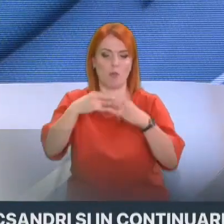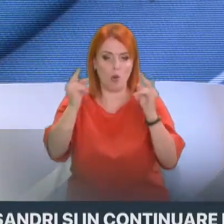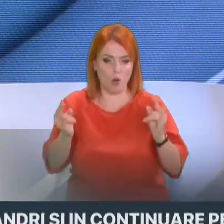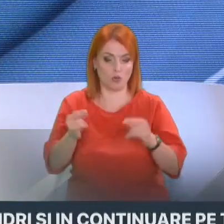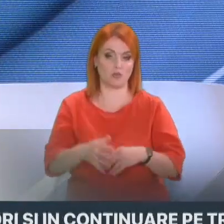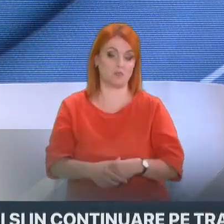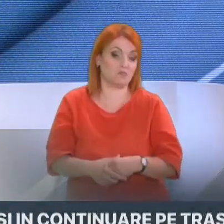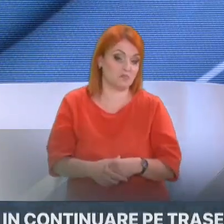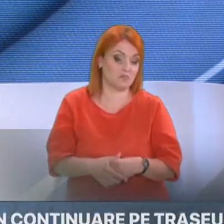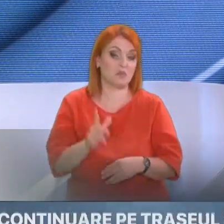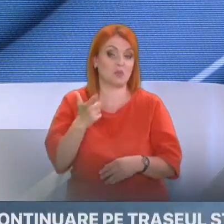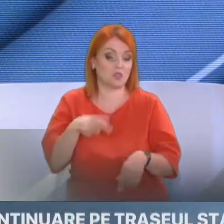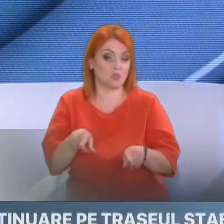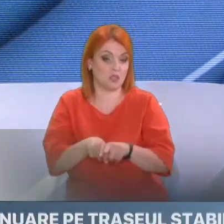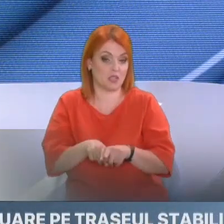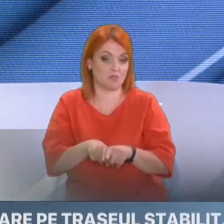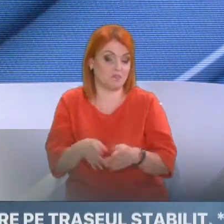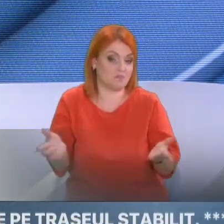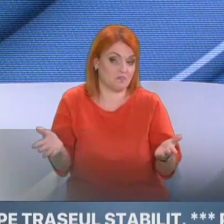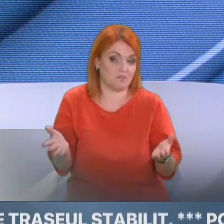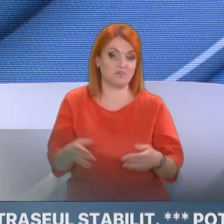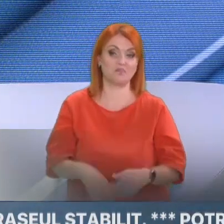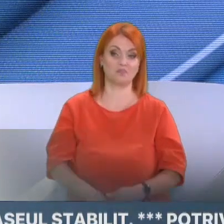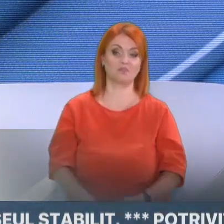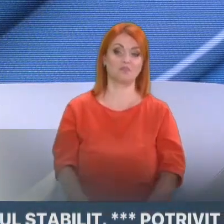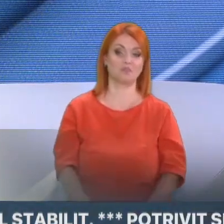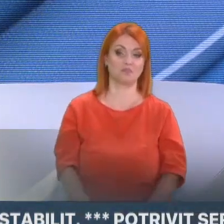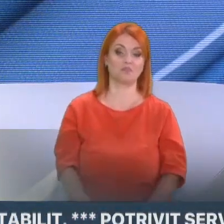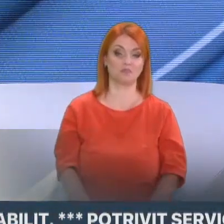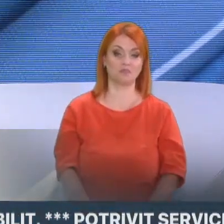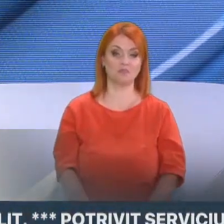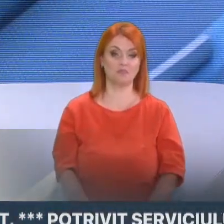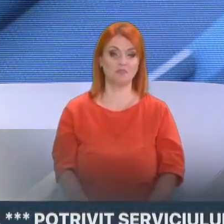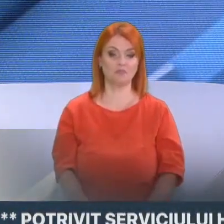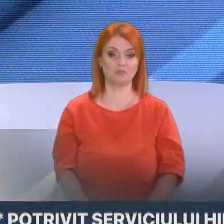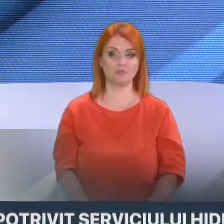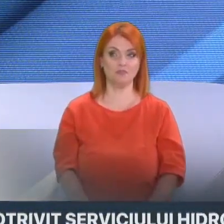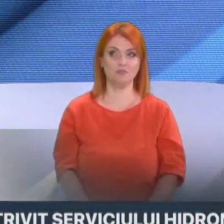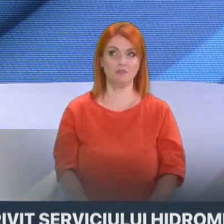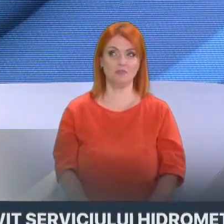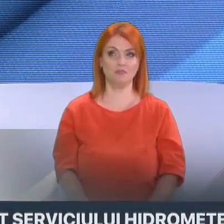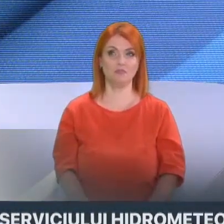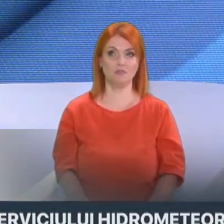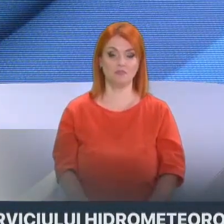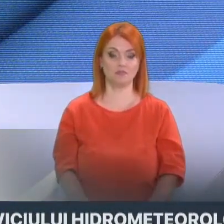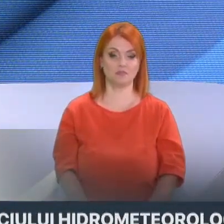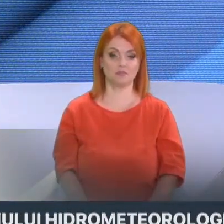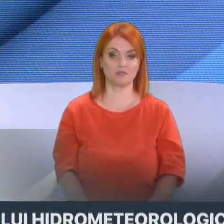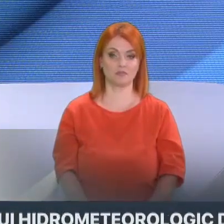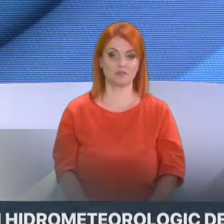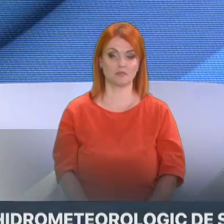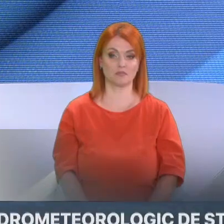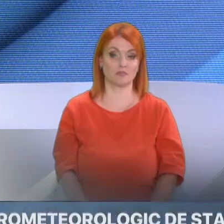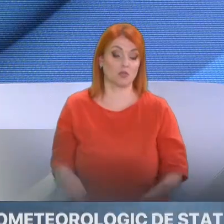categoric democratic a unui culturi politice bine puse la punct când da, s-a întâmplat acest lucru, hai ce